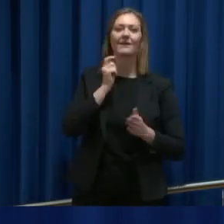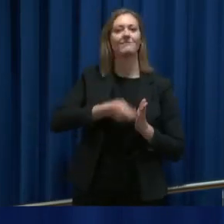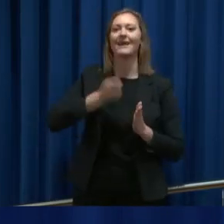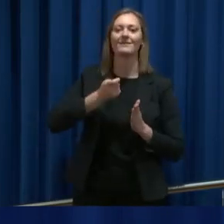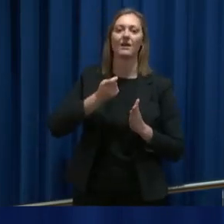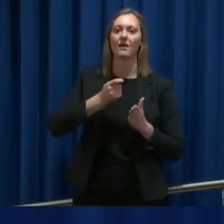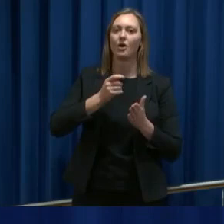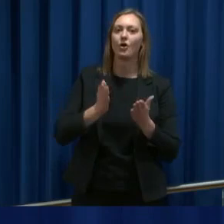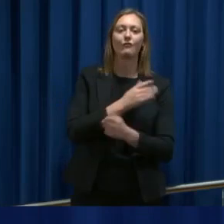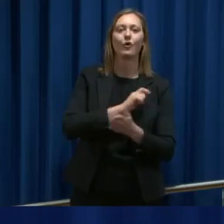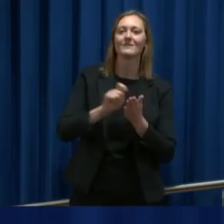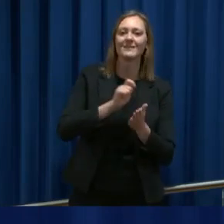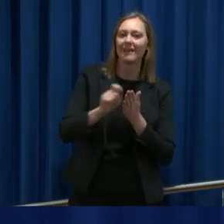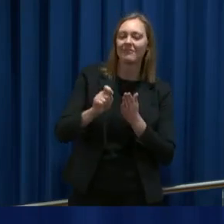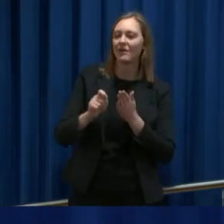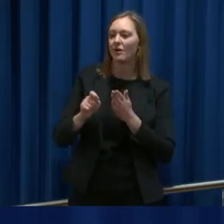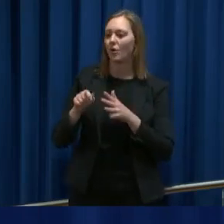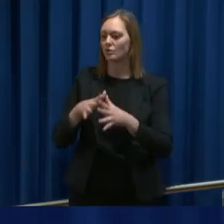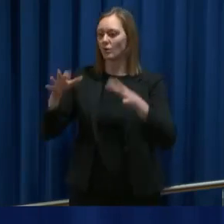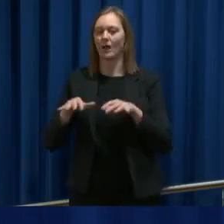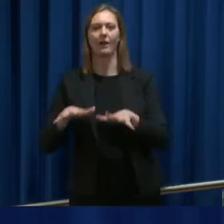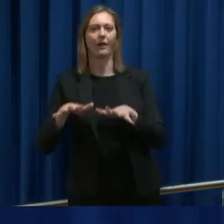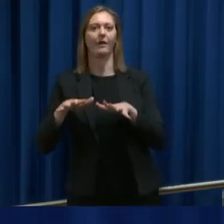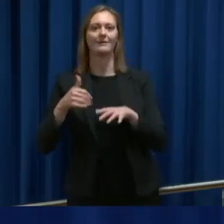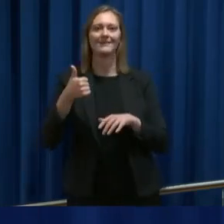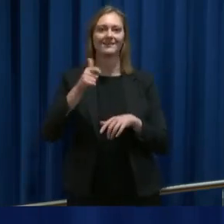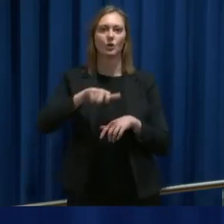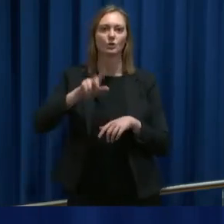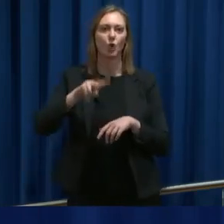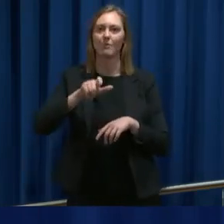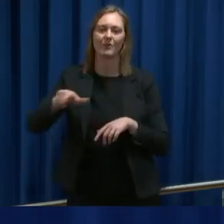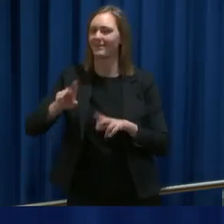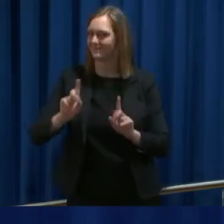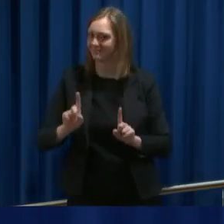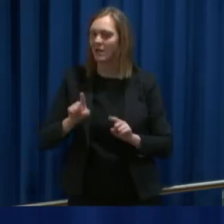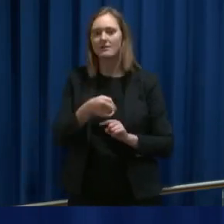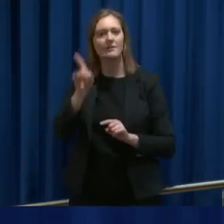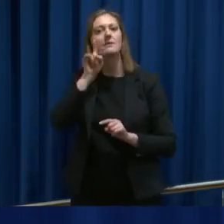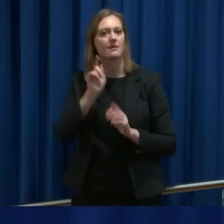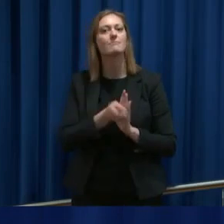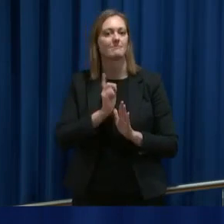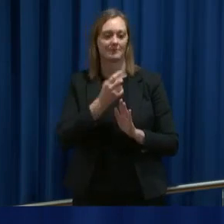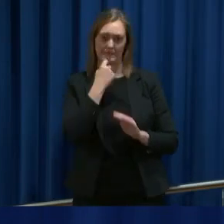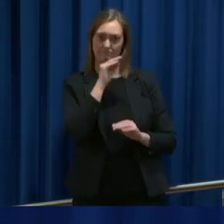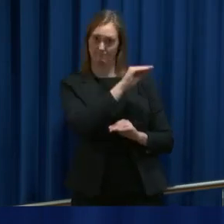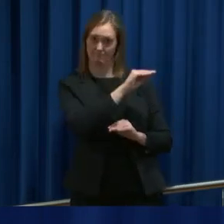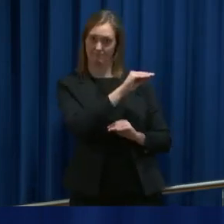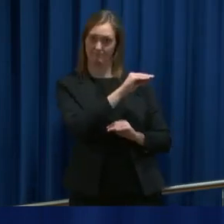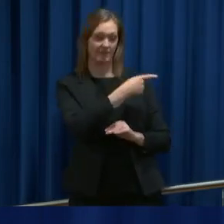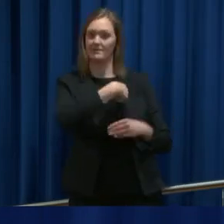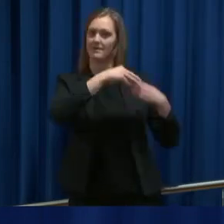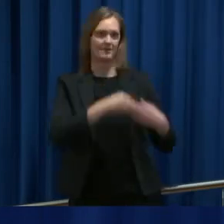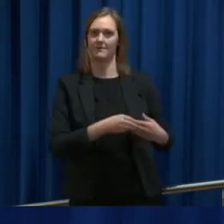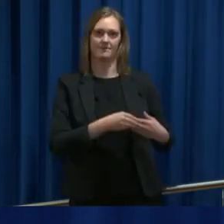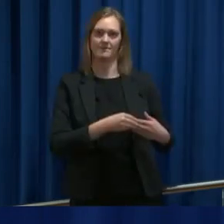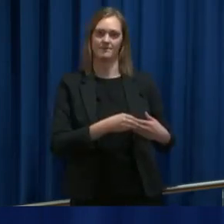og Stortinget sitter sjakkmatt i seks eller tolv måneder for å gjøre noe med det. de kan altså i løpet av ganske kort tid si at disse tingene er vi ikke